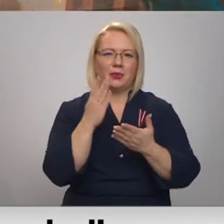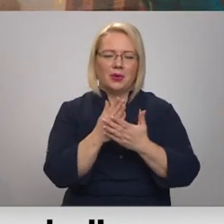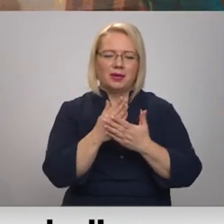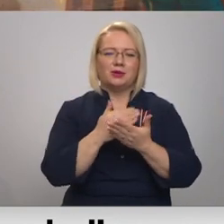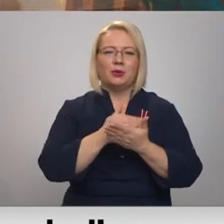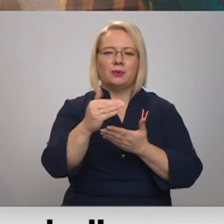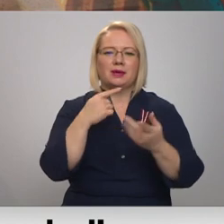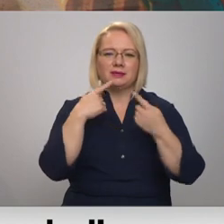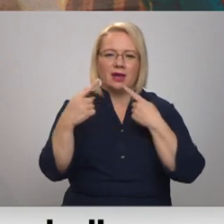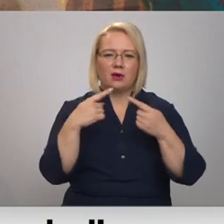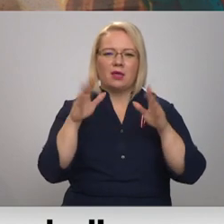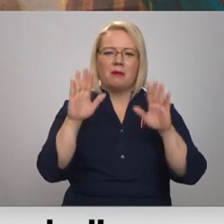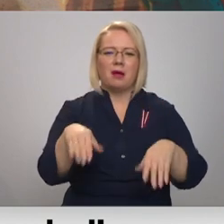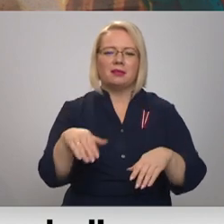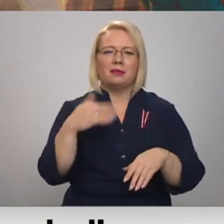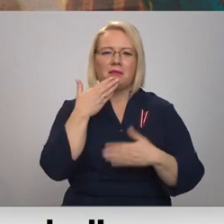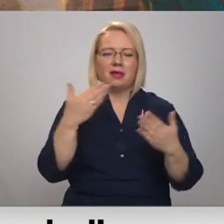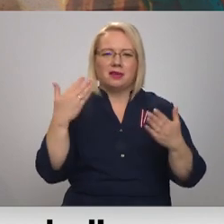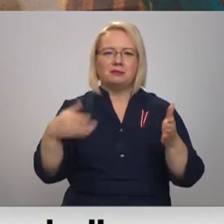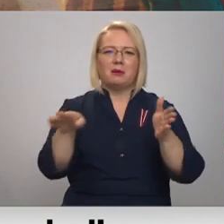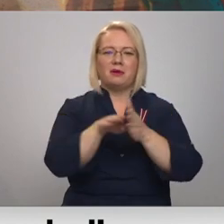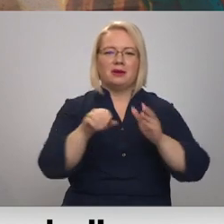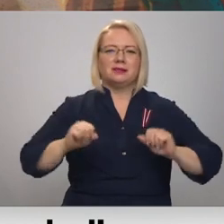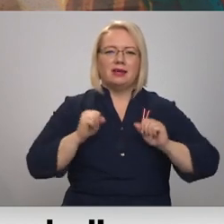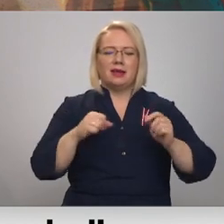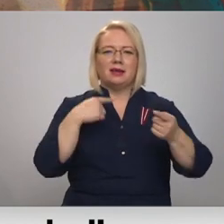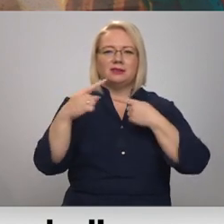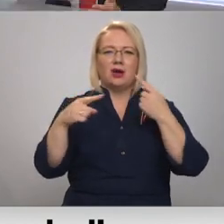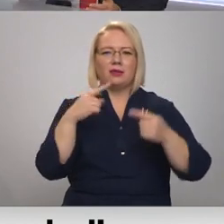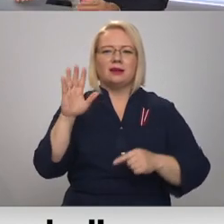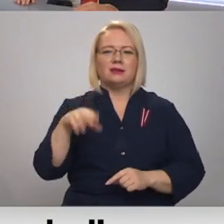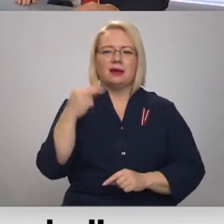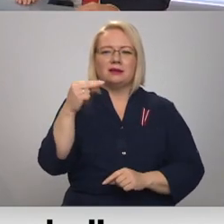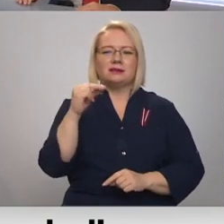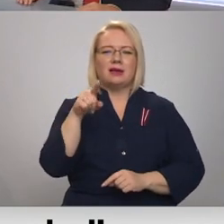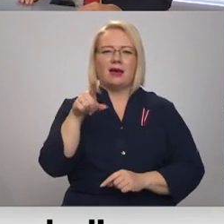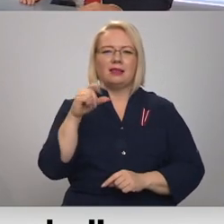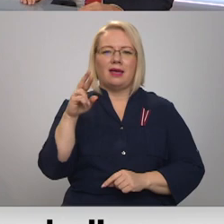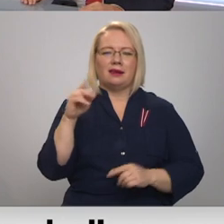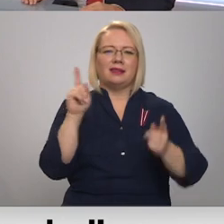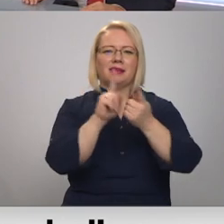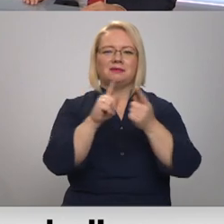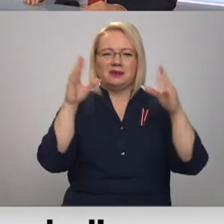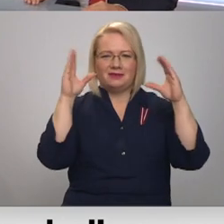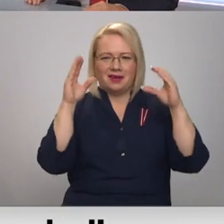Paldies par pievienošanos par centieniem, turpināsim sarun ar eksprezidentu. Tiksimies vakarā. Tiksimies vakarā.